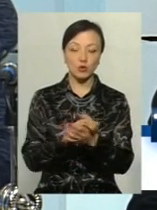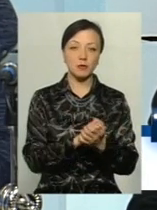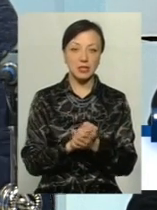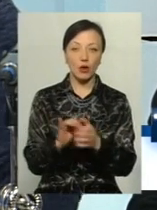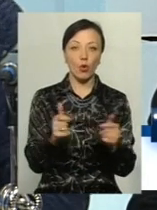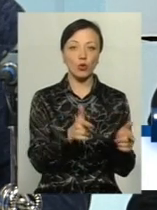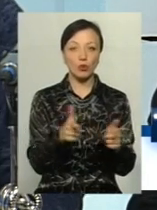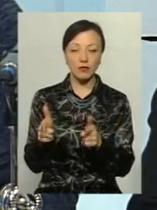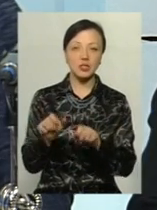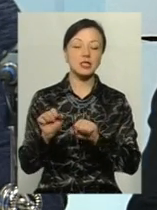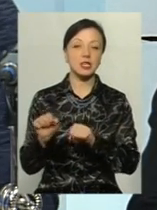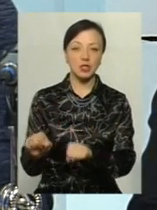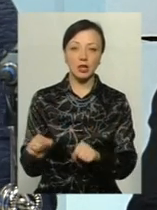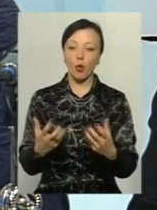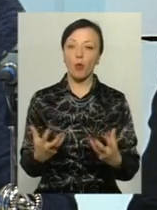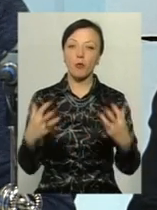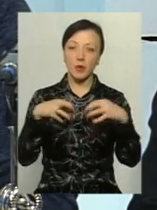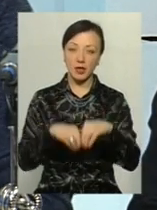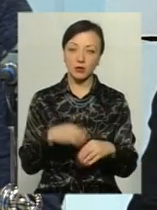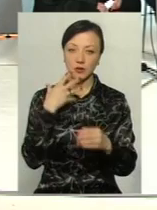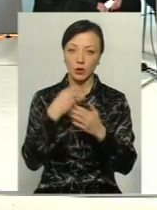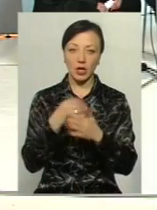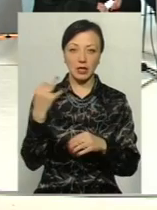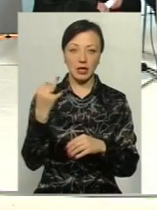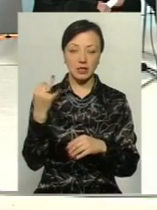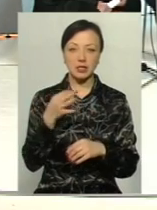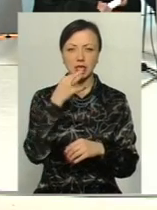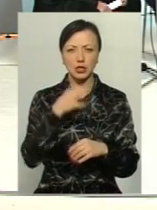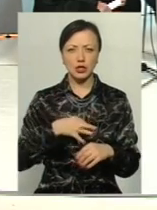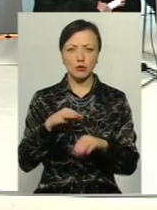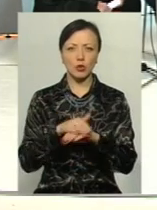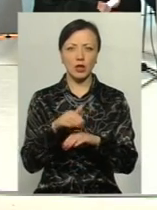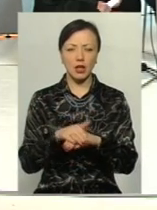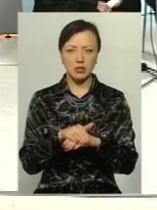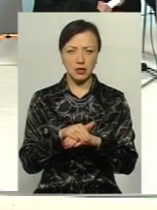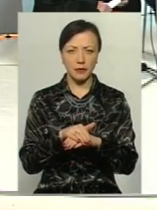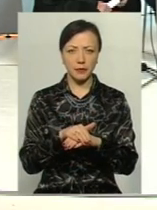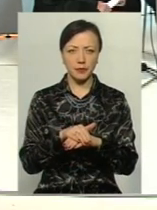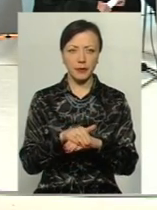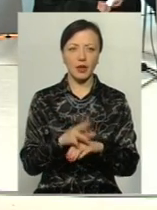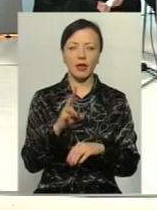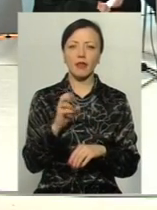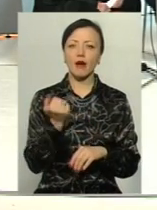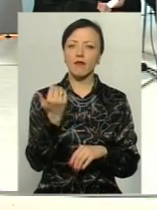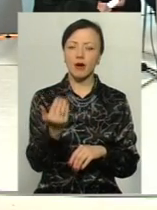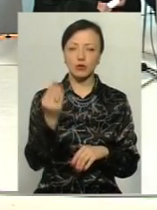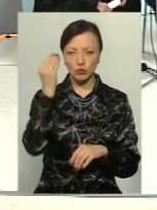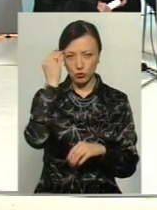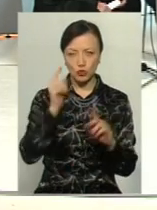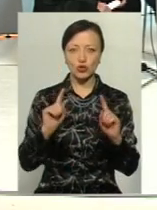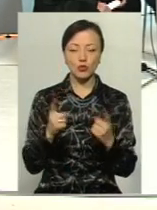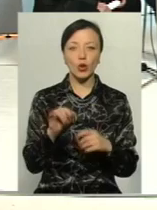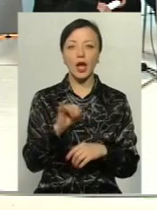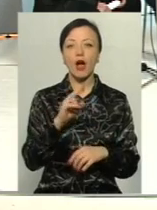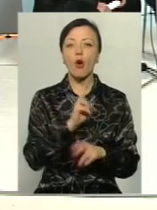готовності захищати, об'єднуючись свої інтереси. Скажіть, будь ласка, пане Віталію, на вашу думку, чому і